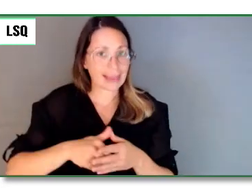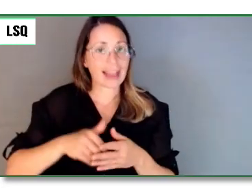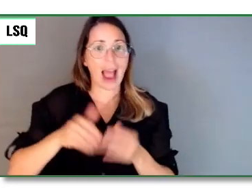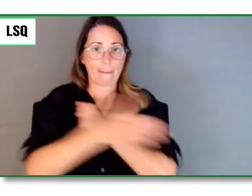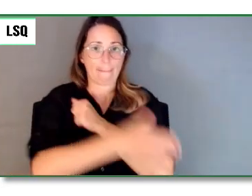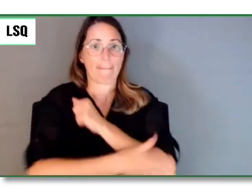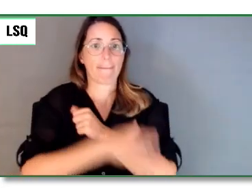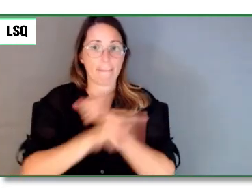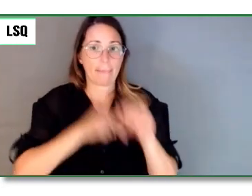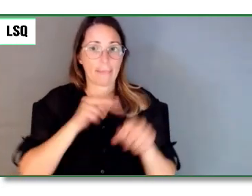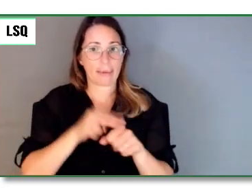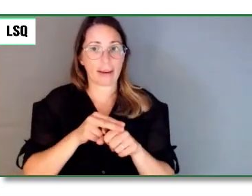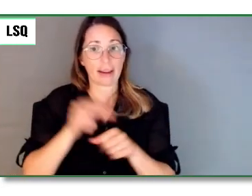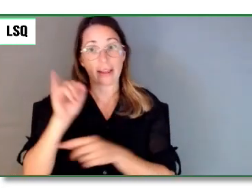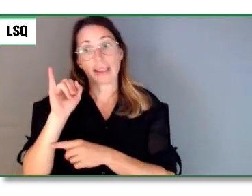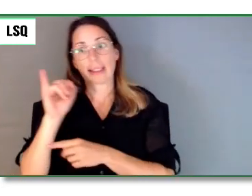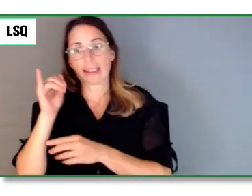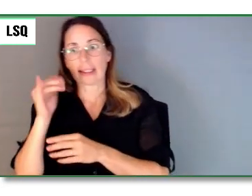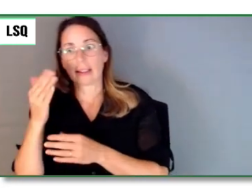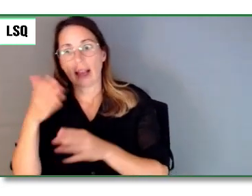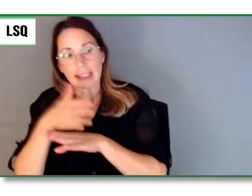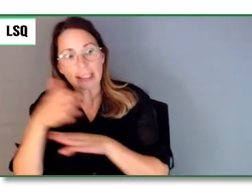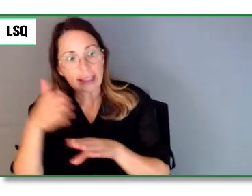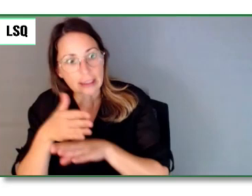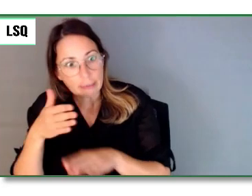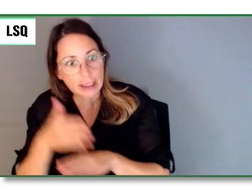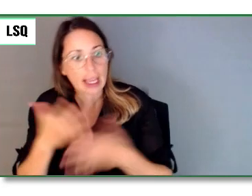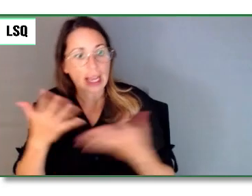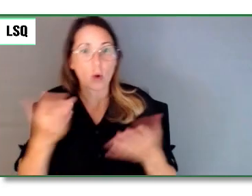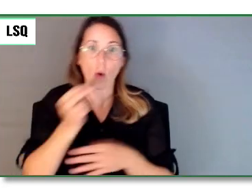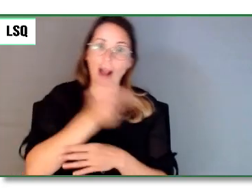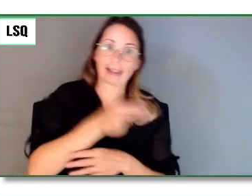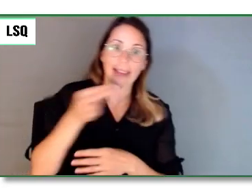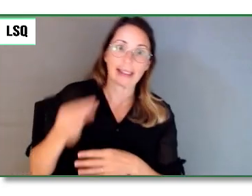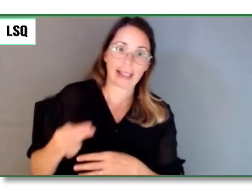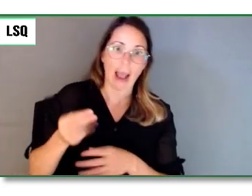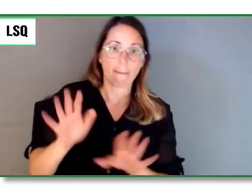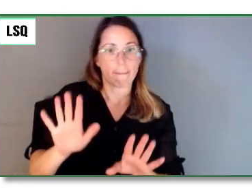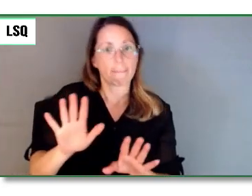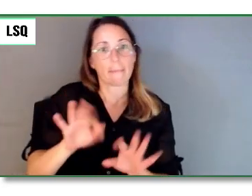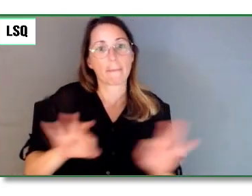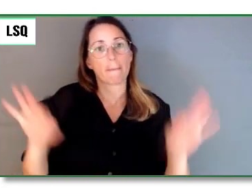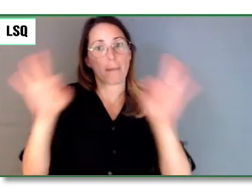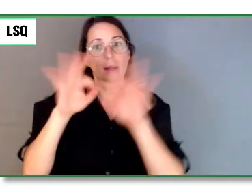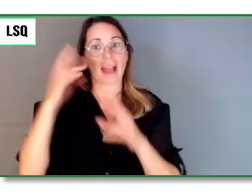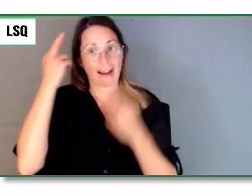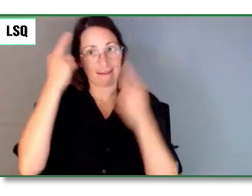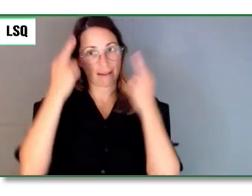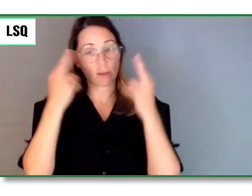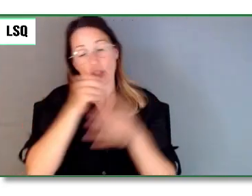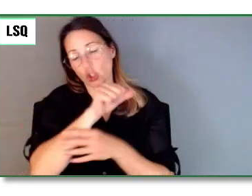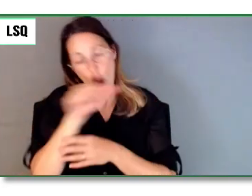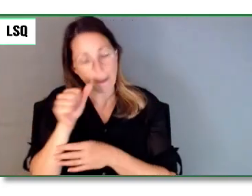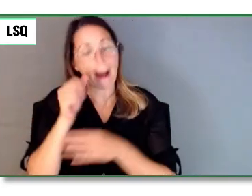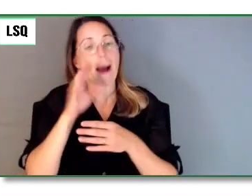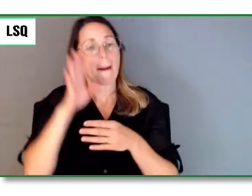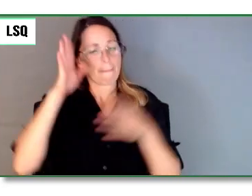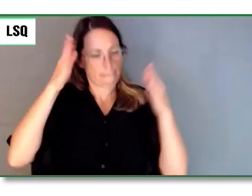simplement aux gens qui sont capables et qui préfèreraient conduire. Une prochaine diapo.